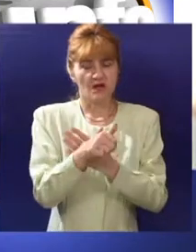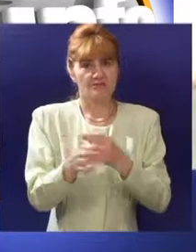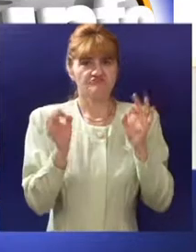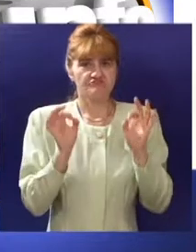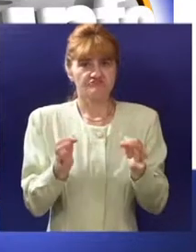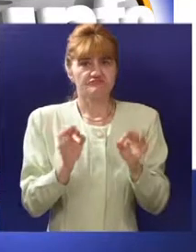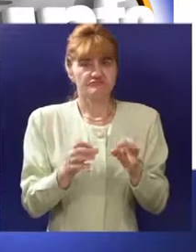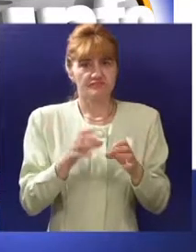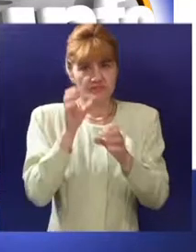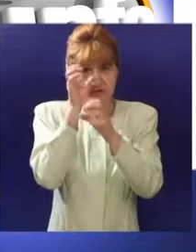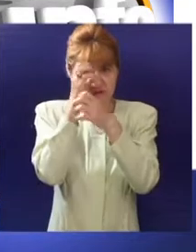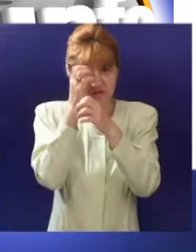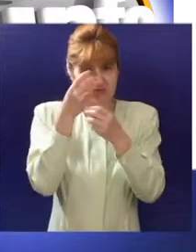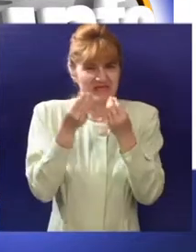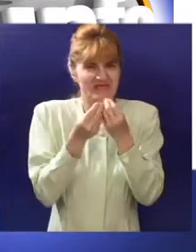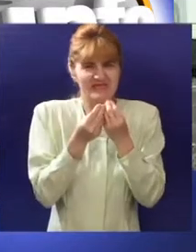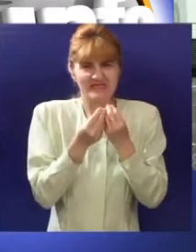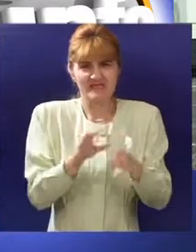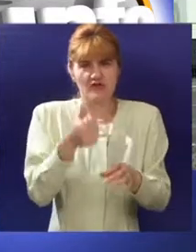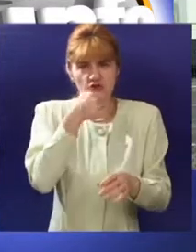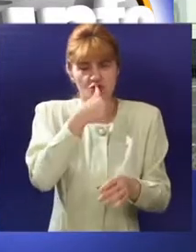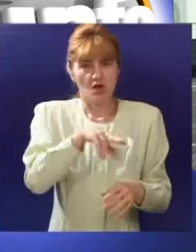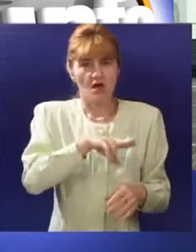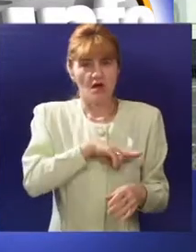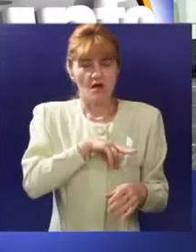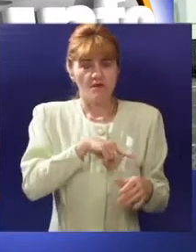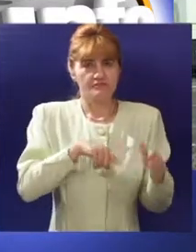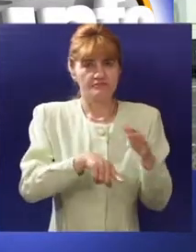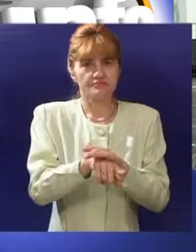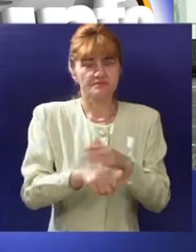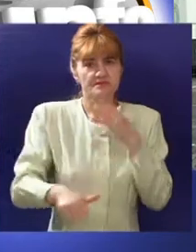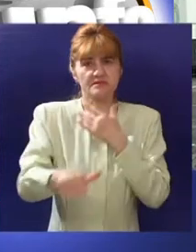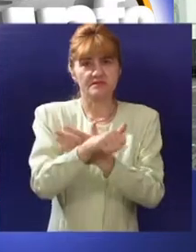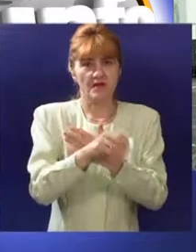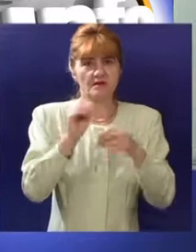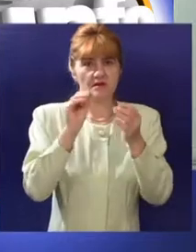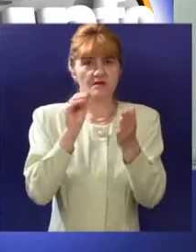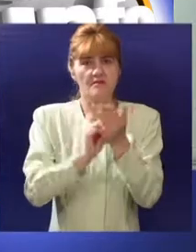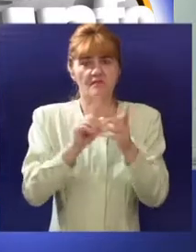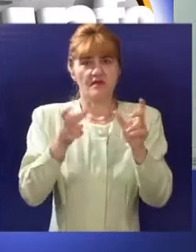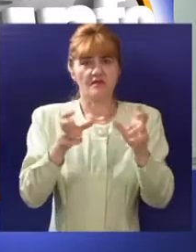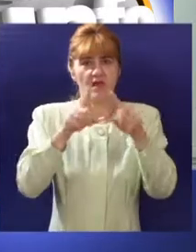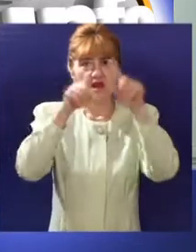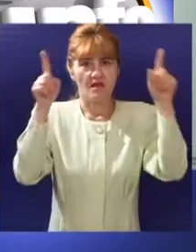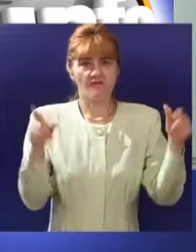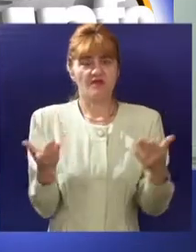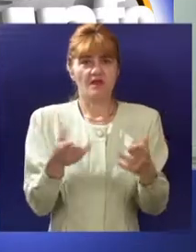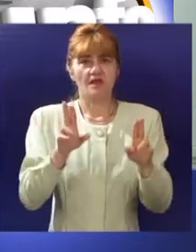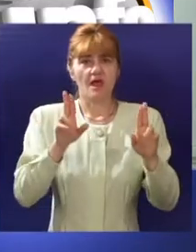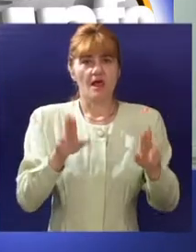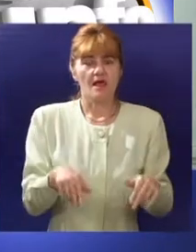roba. Specijalni mobilni skener detektuje sve organske materije i odmah na monitoru obeležava u kom delu